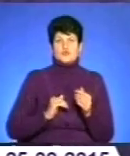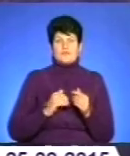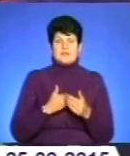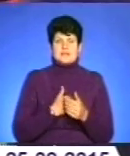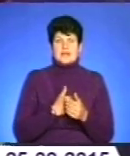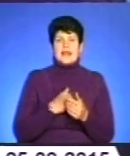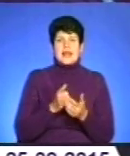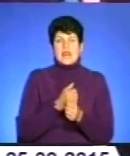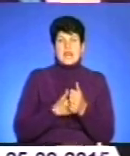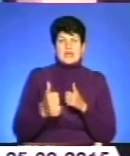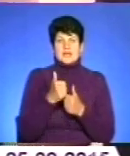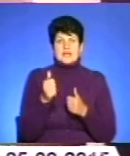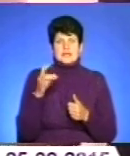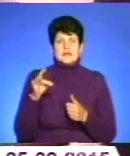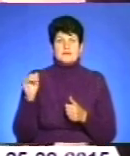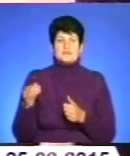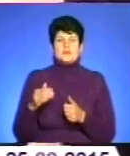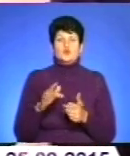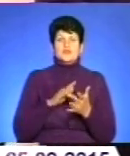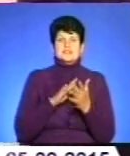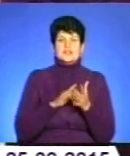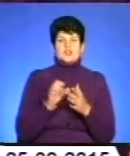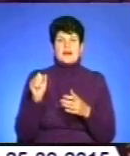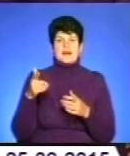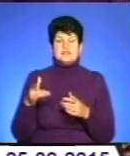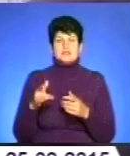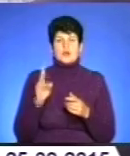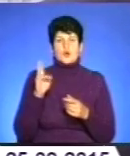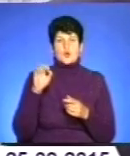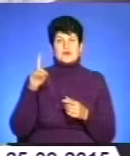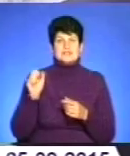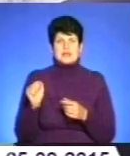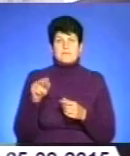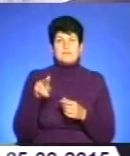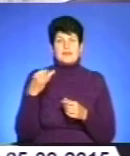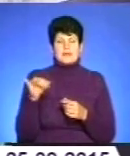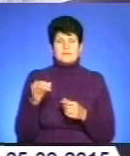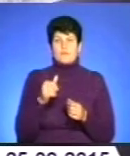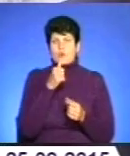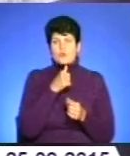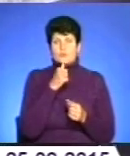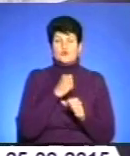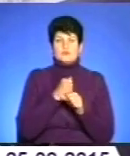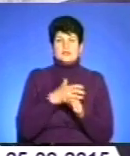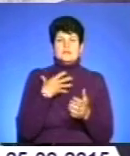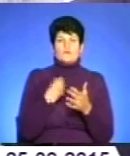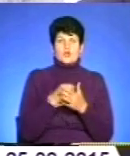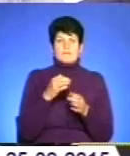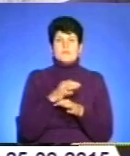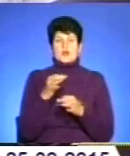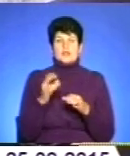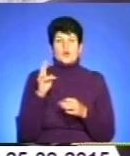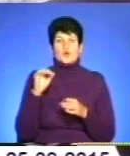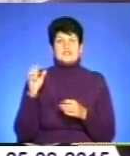Лідер серед громадських ініціатив – туристична агенція «Коза Плей». Пробуємо робити свої проєкти в проєкті «Коза